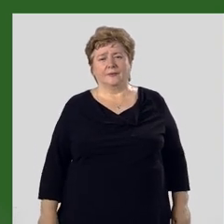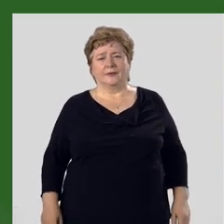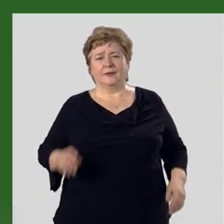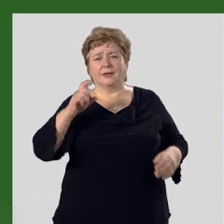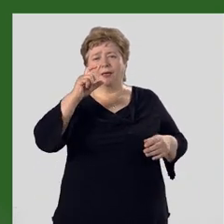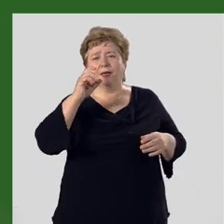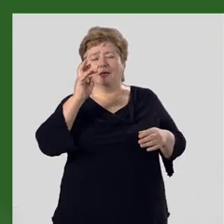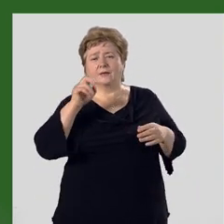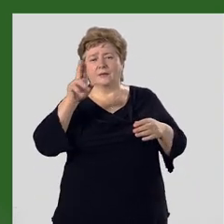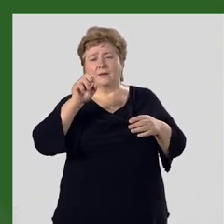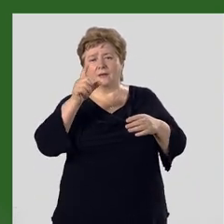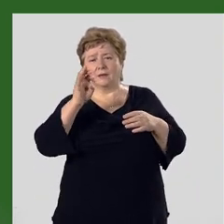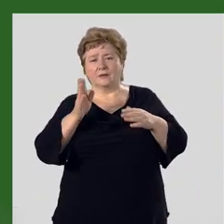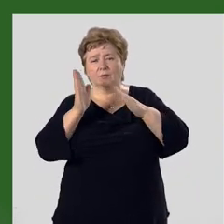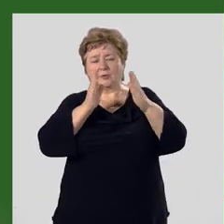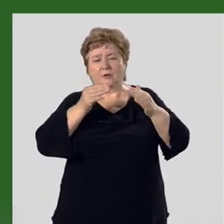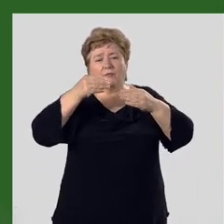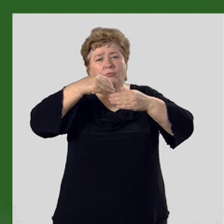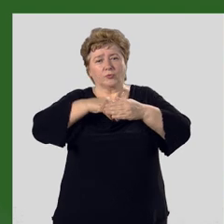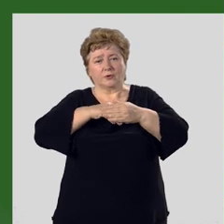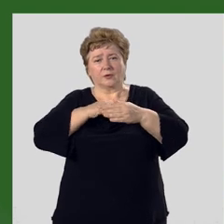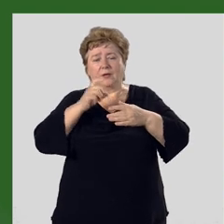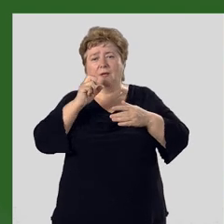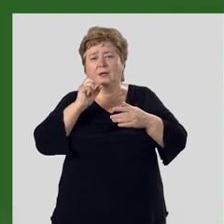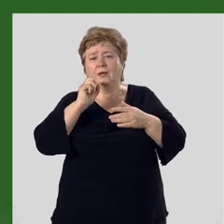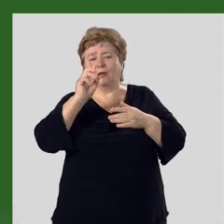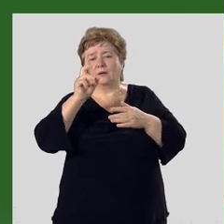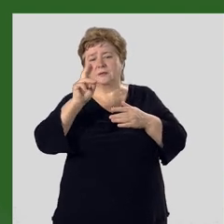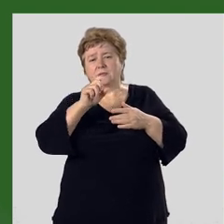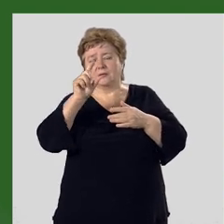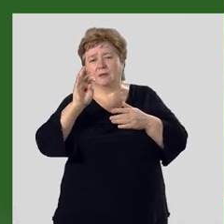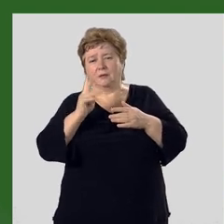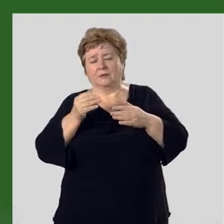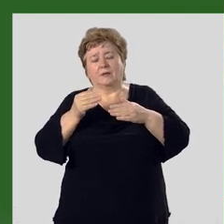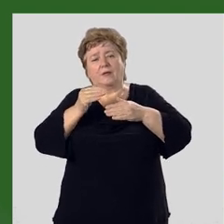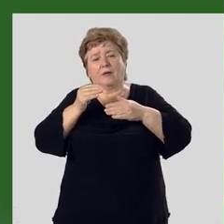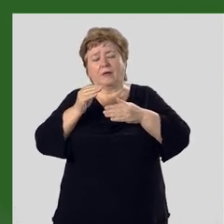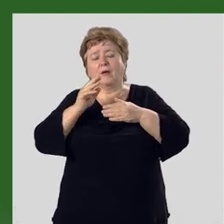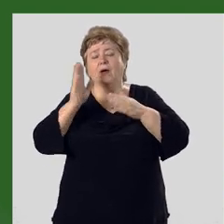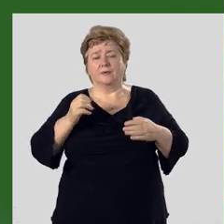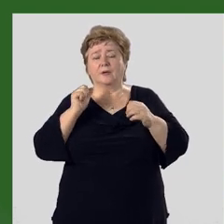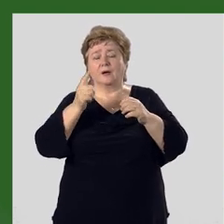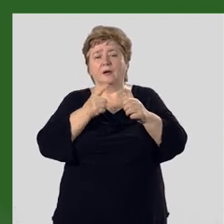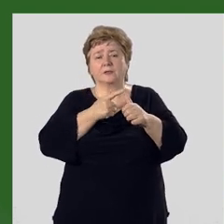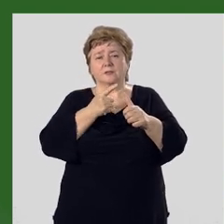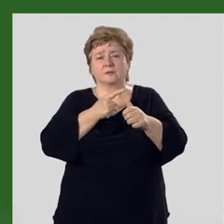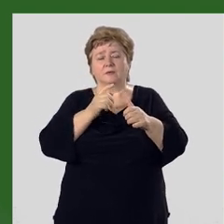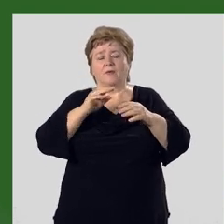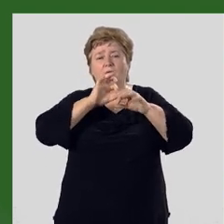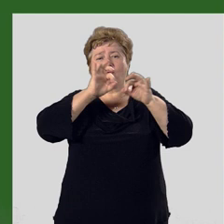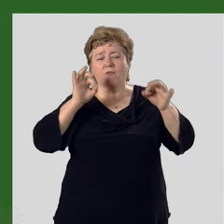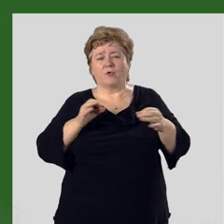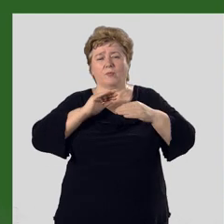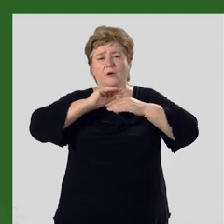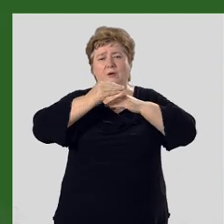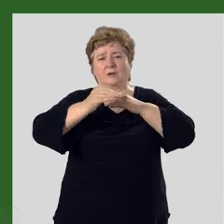Эндогенные процессы – внутренние, экзогенные процессы – внешние силы. Как называется форма